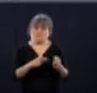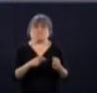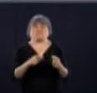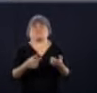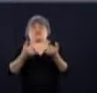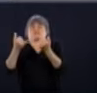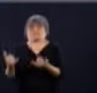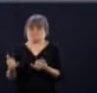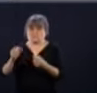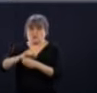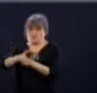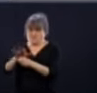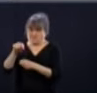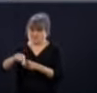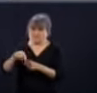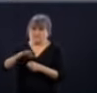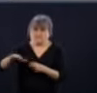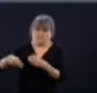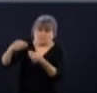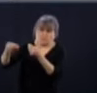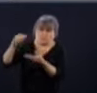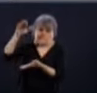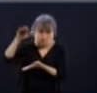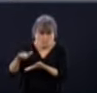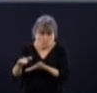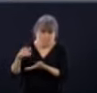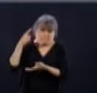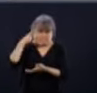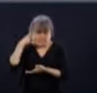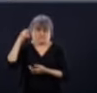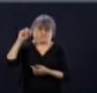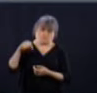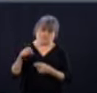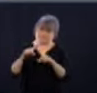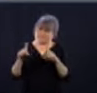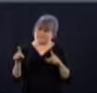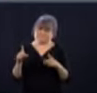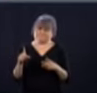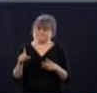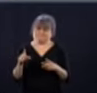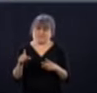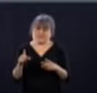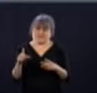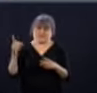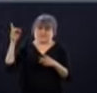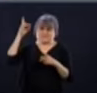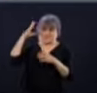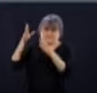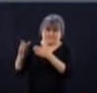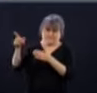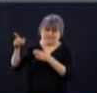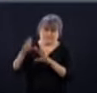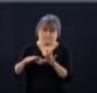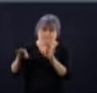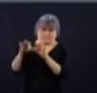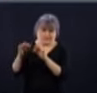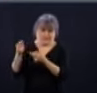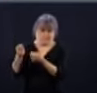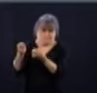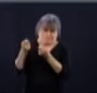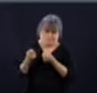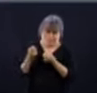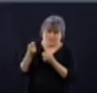ça de très près avec nos scientifiques. On veut avoir quand même une certaine, comment je pourrais vous dire, une certaine assurance de ça avant de